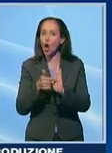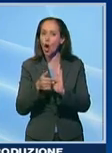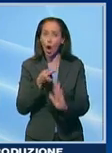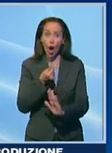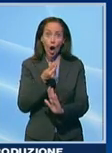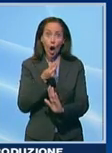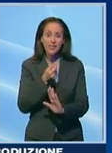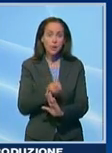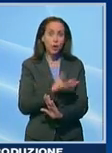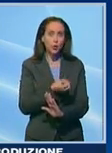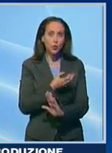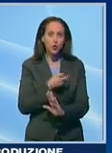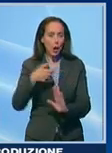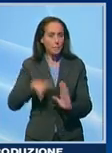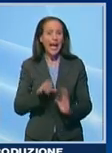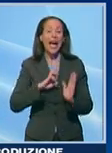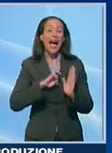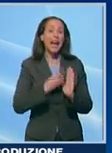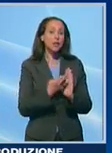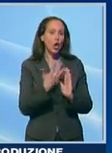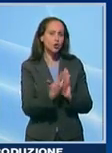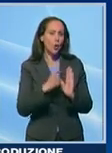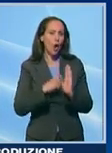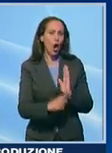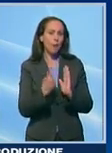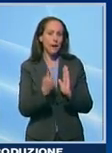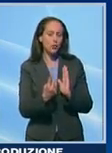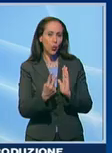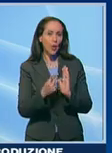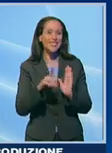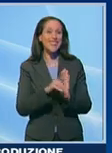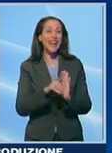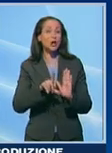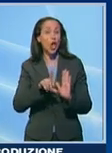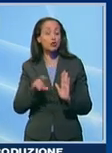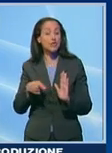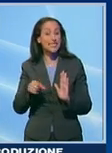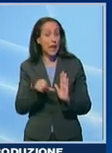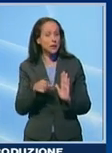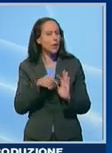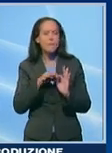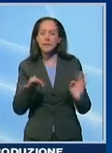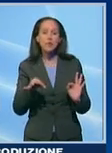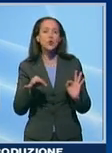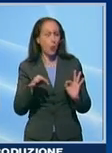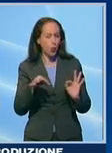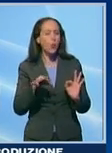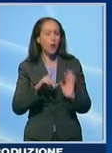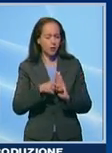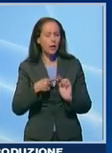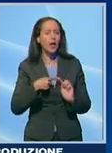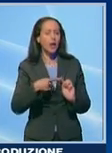valutati di smea, in particolare l'articolo 5,2 dello schema di decreto legislativo. Quella è una misura strutturale che avrà i suoi effetti nel